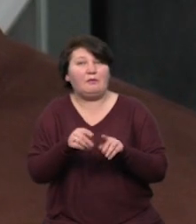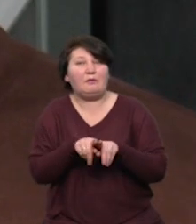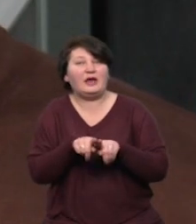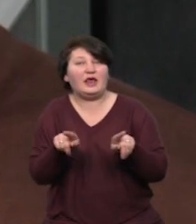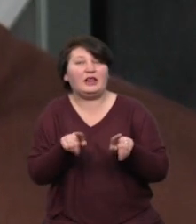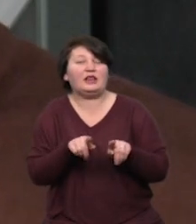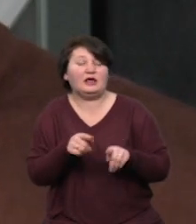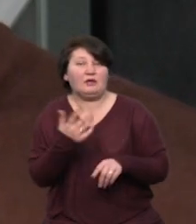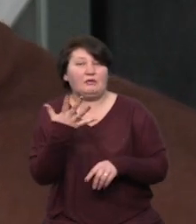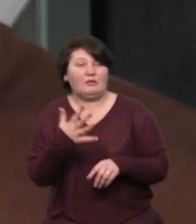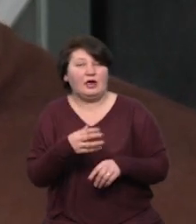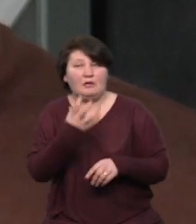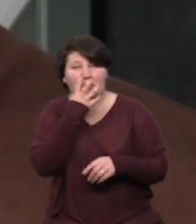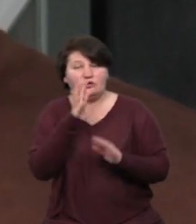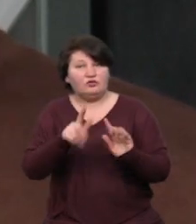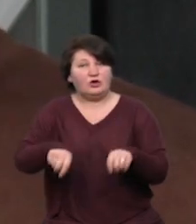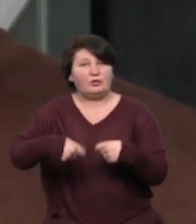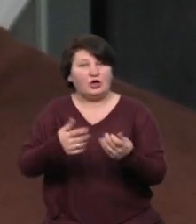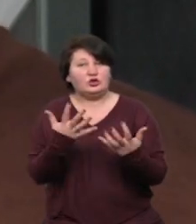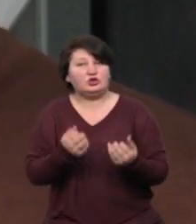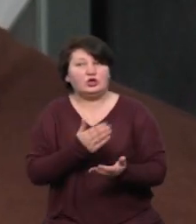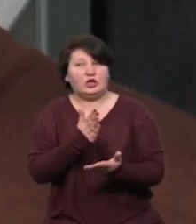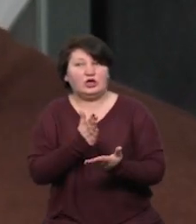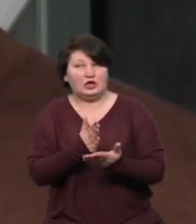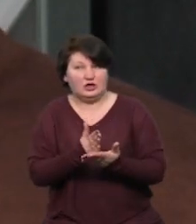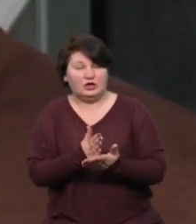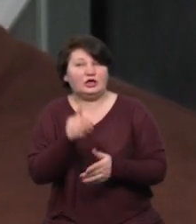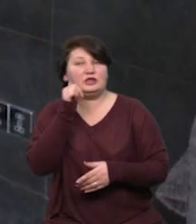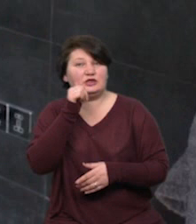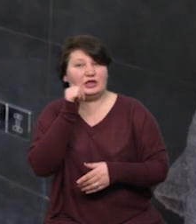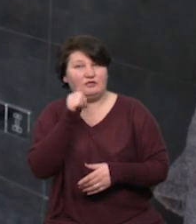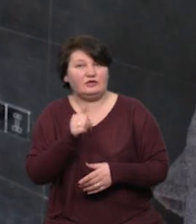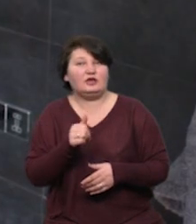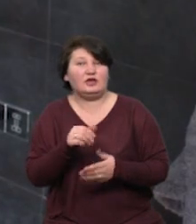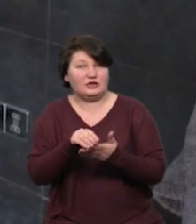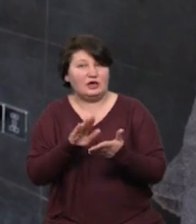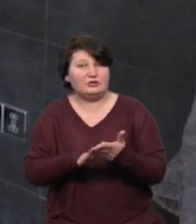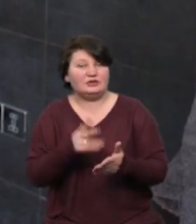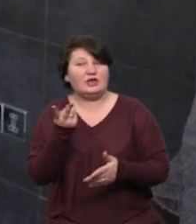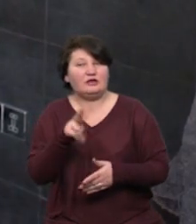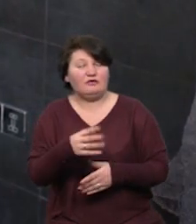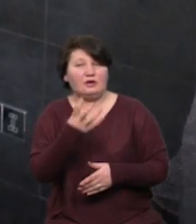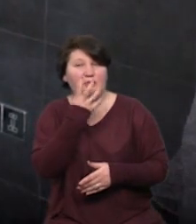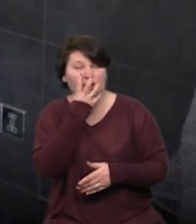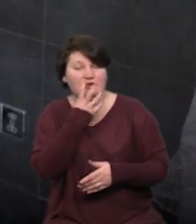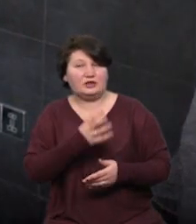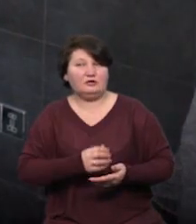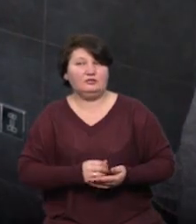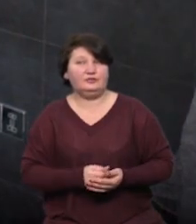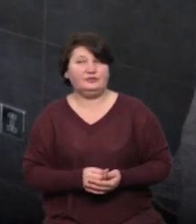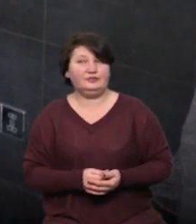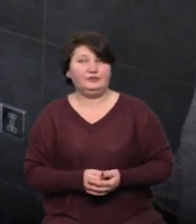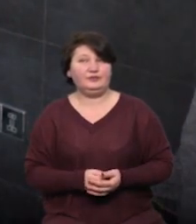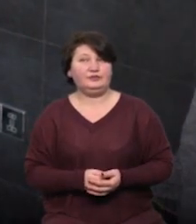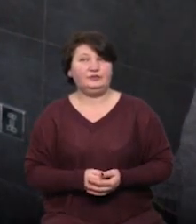вже передали, ще є запит на дві маски. Тетяна Куліковська, Роман Кочиржук, новини